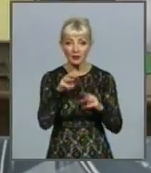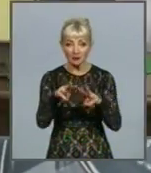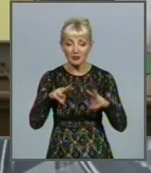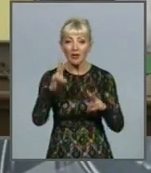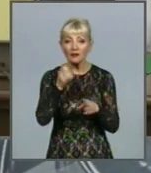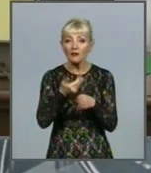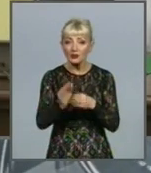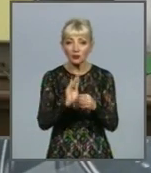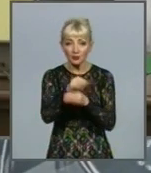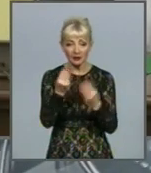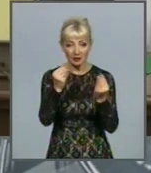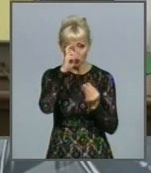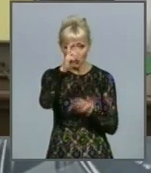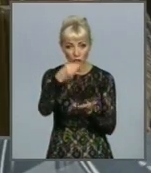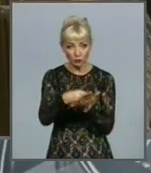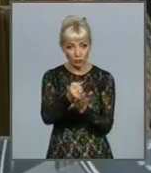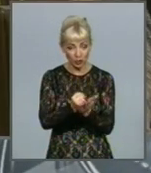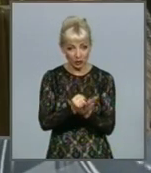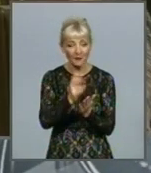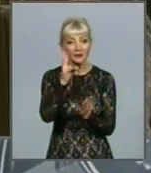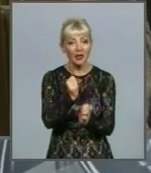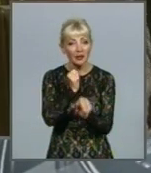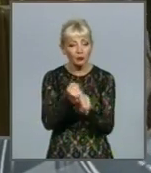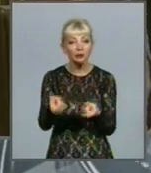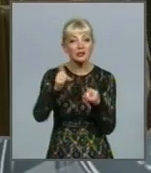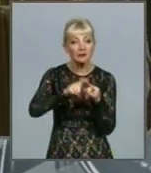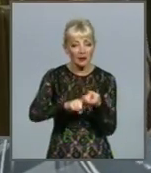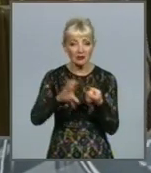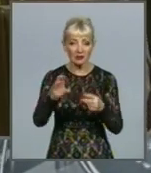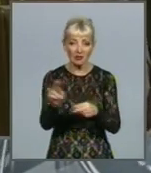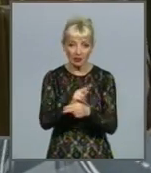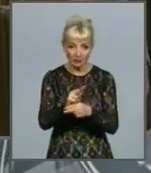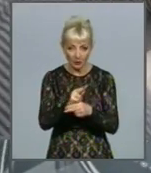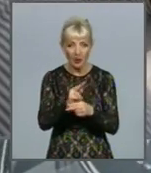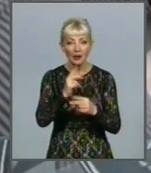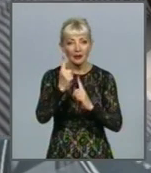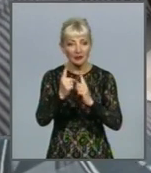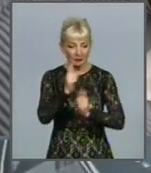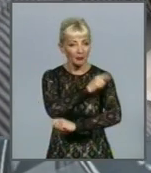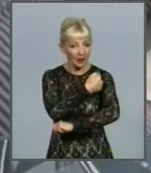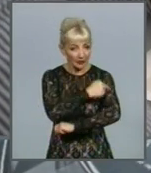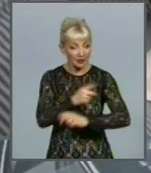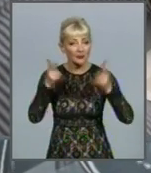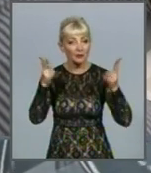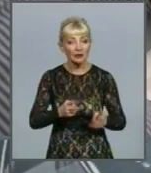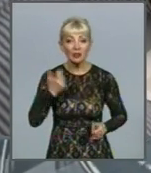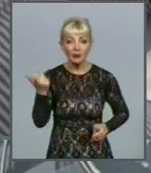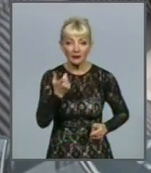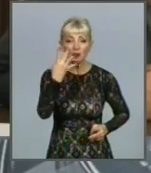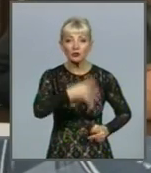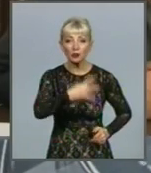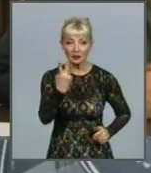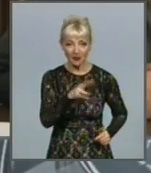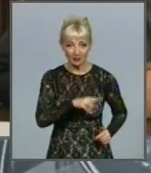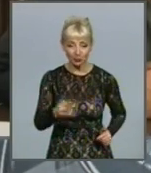виділення коштів з держбюджету на роботи, пов'язані з реконструкцією медичних об'єктів. Потреба Харкова – 42